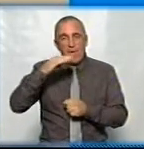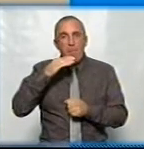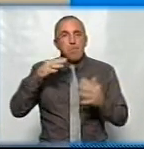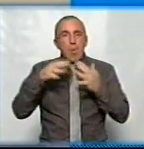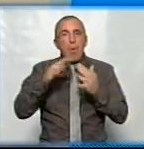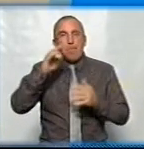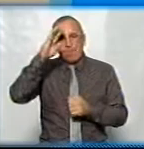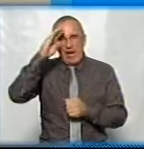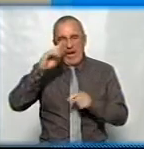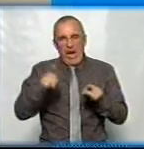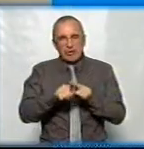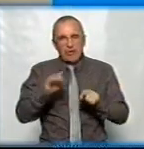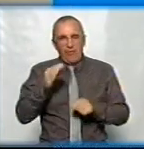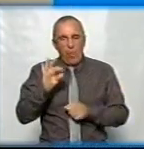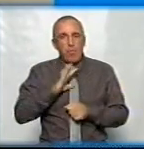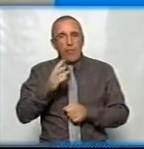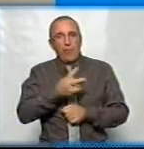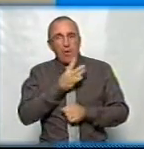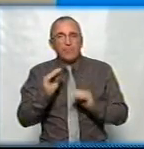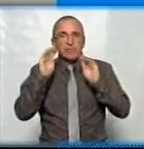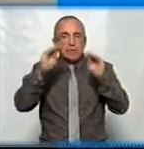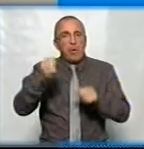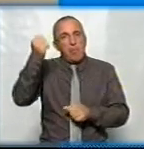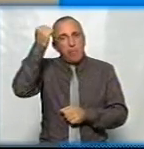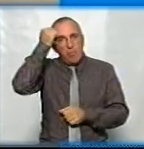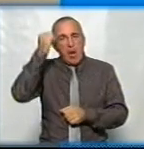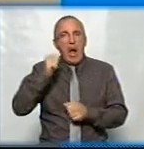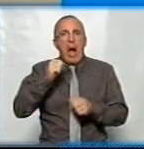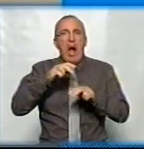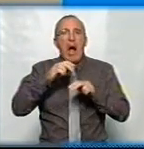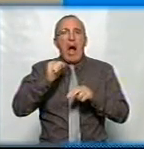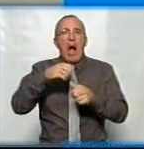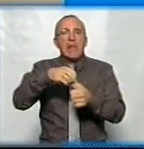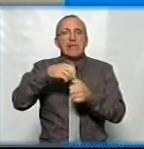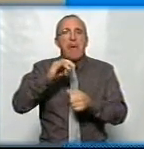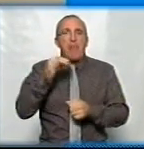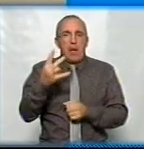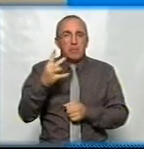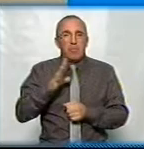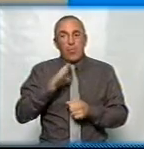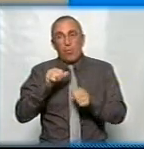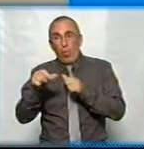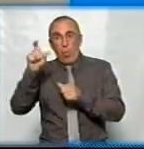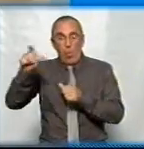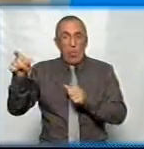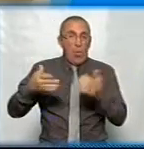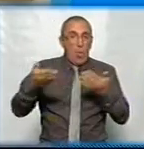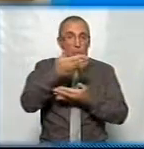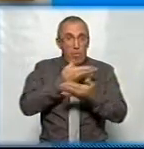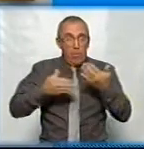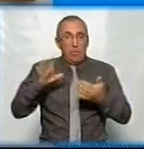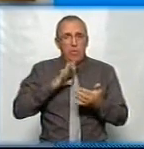братство. Вони, власне, і були ініціаторами встановлення пам'ятника отаману. Гостру дискусію між окремими учасниками обговорення